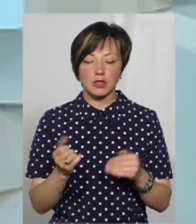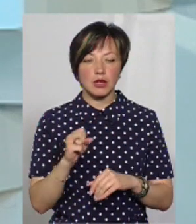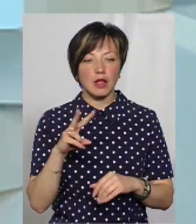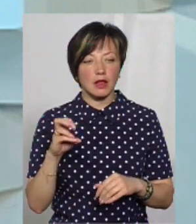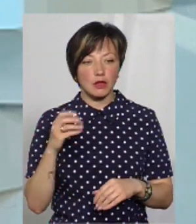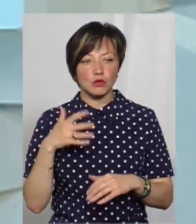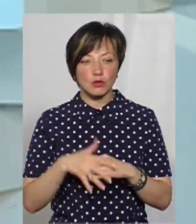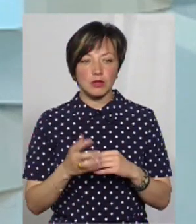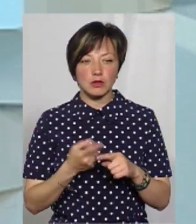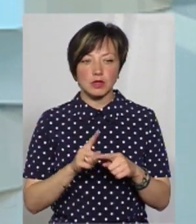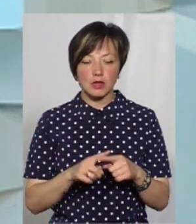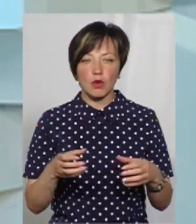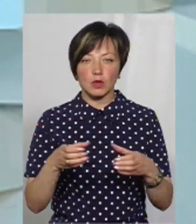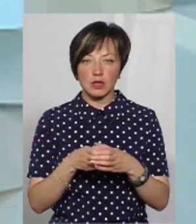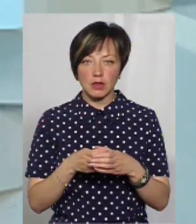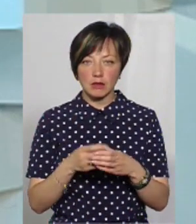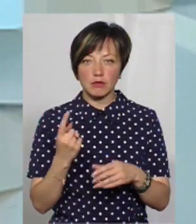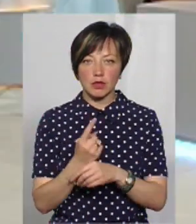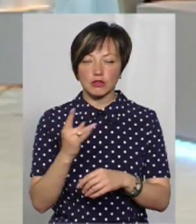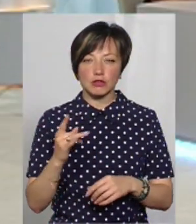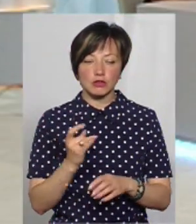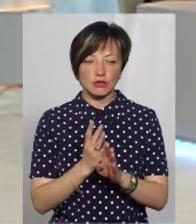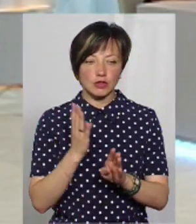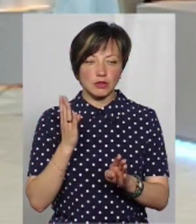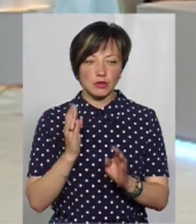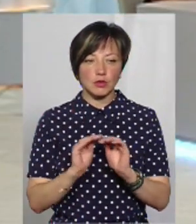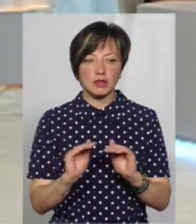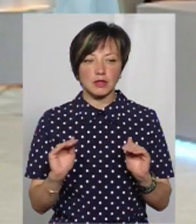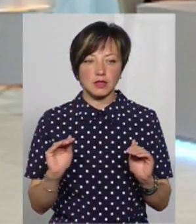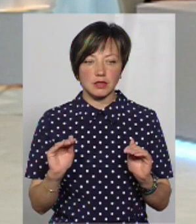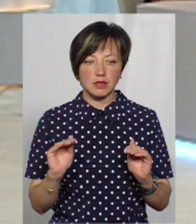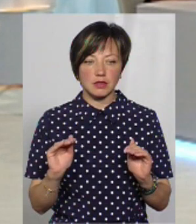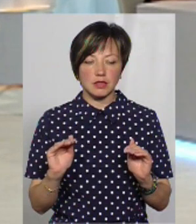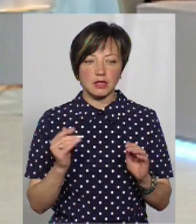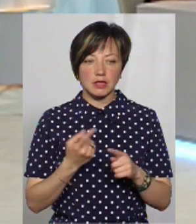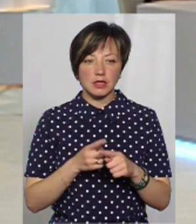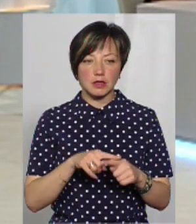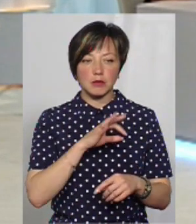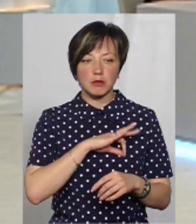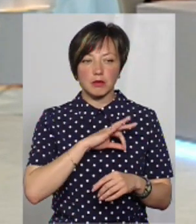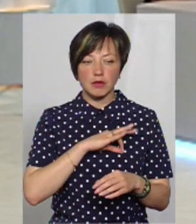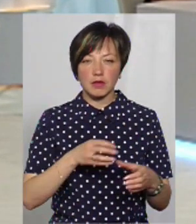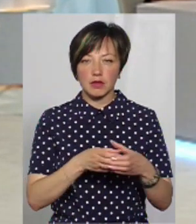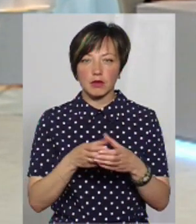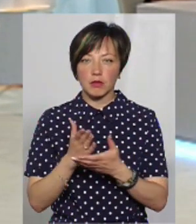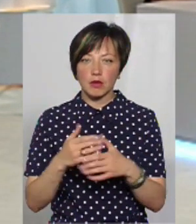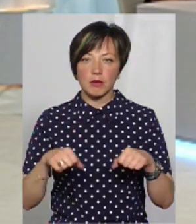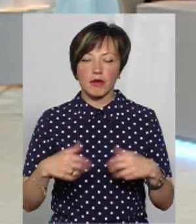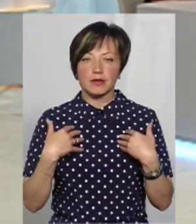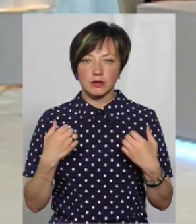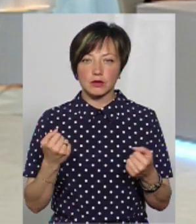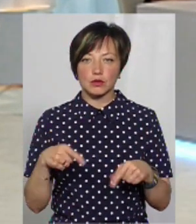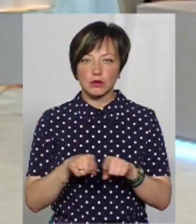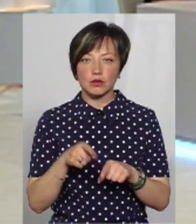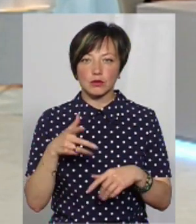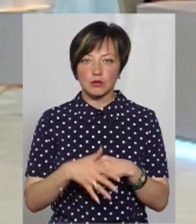зрозуміло, що цей континент, в першу чергу, діти цих пільговиків мають право на оздоровлення. Також є,